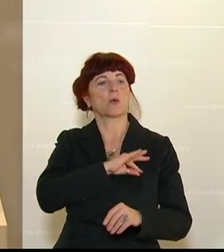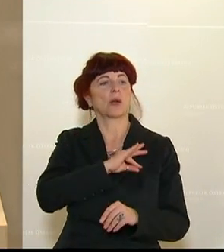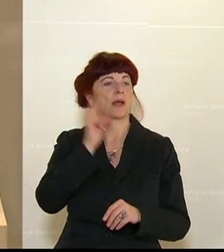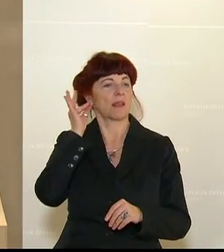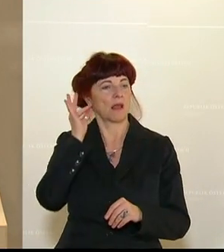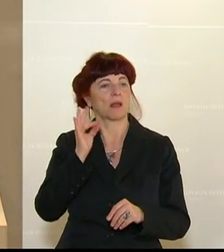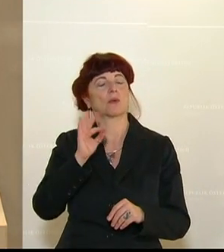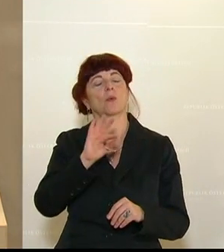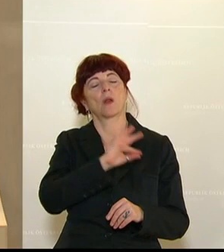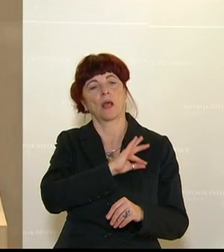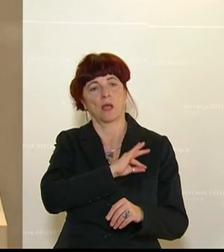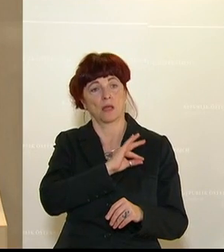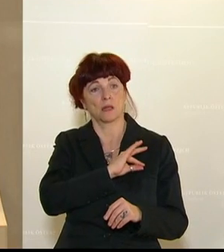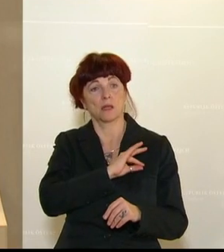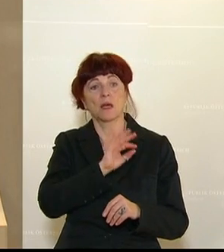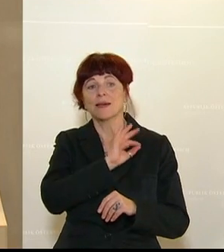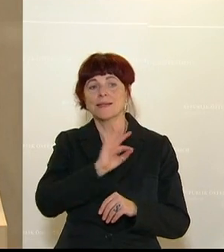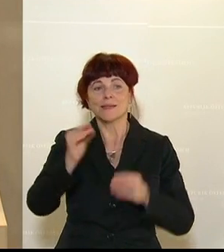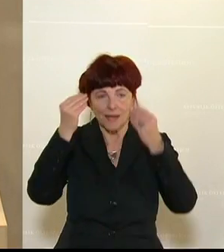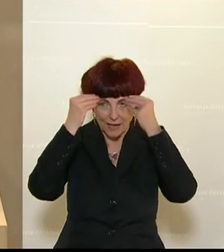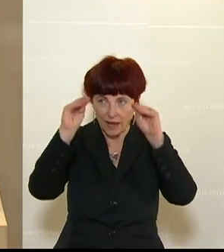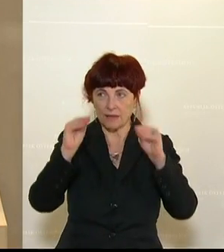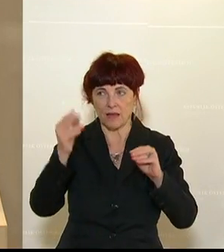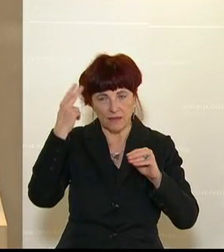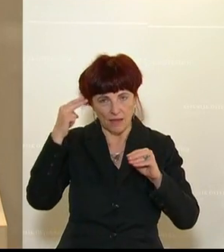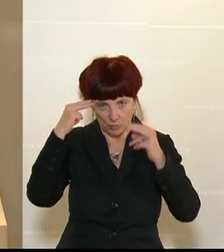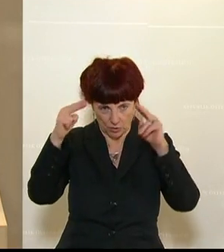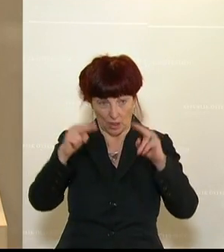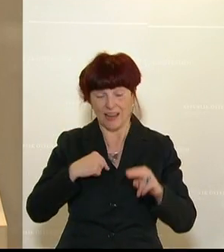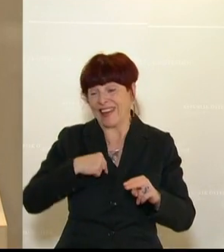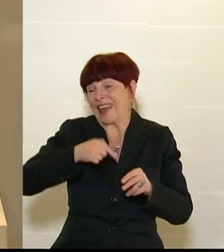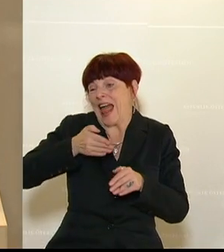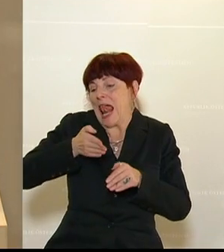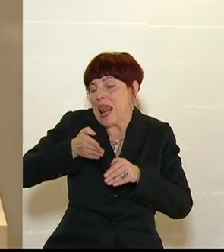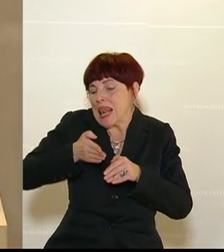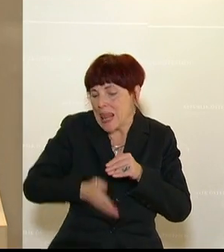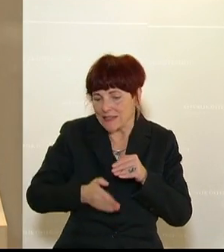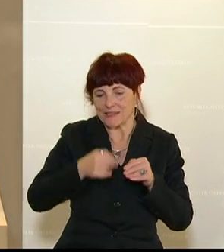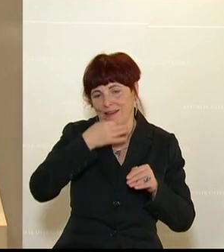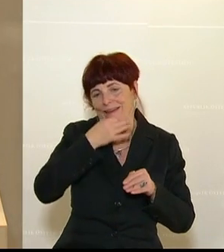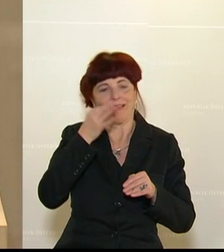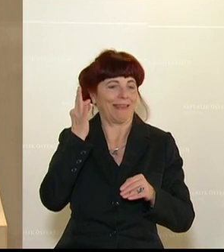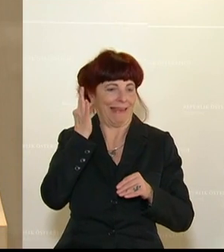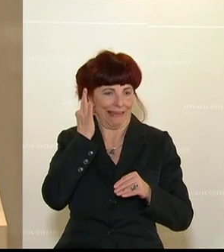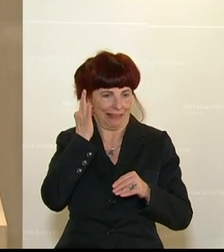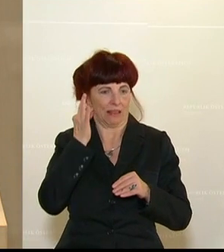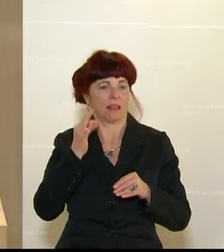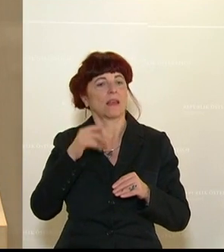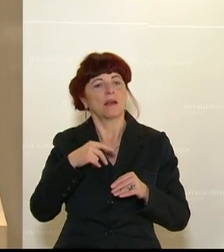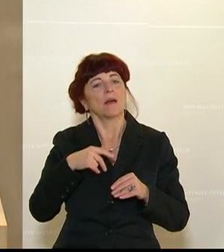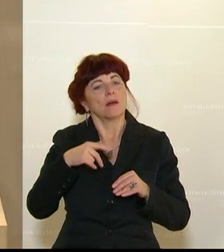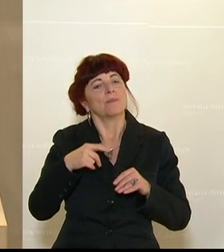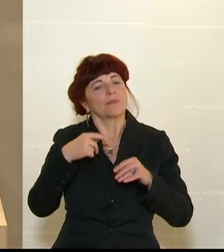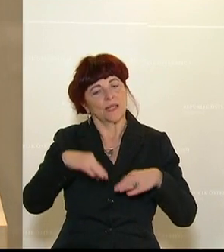und Herren zu Hause vor den Bildschirmen. Als eine der letzten Rednerinnen zum Gesundheitsbudget möchte ich nochmals die so